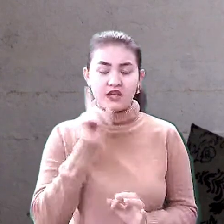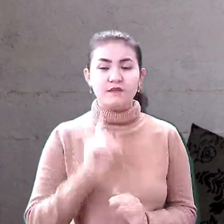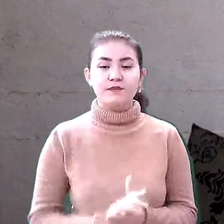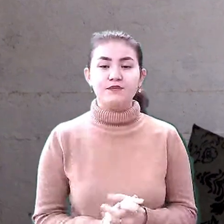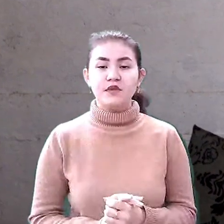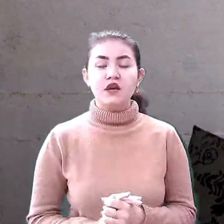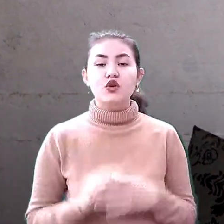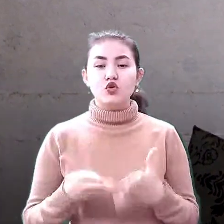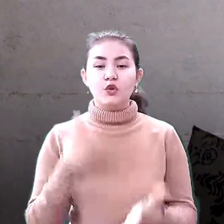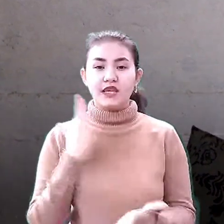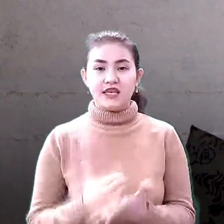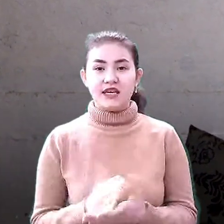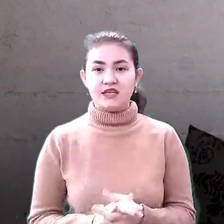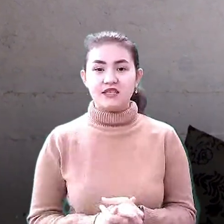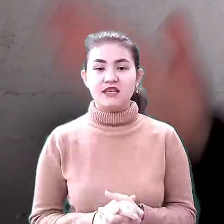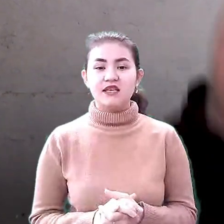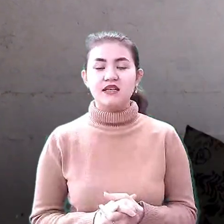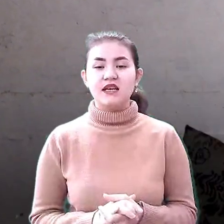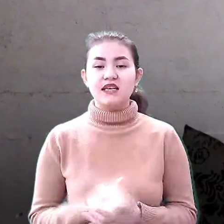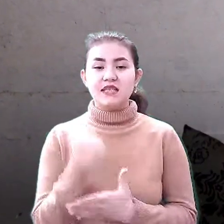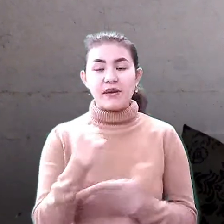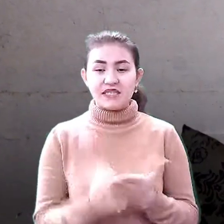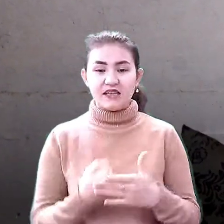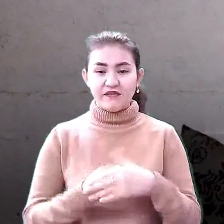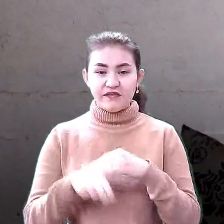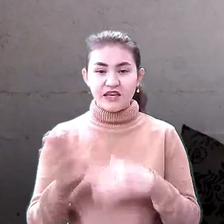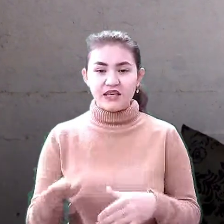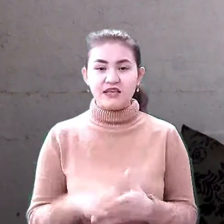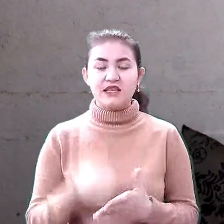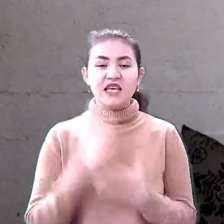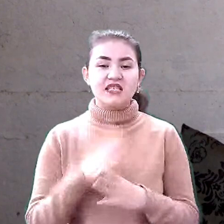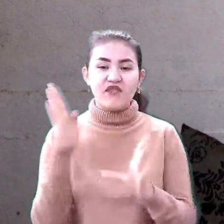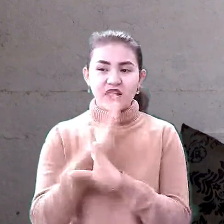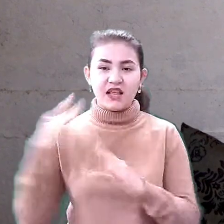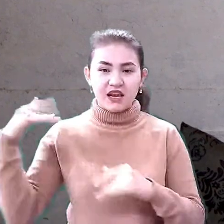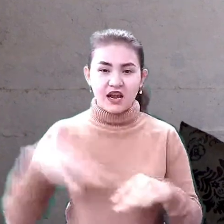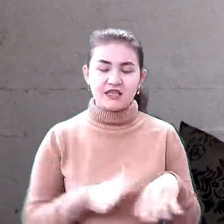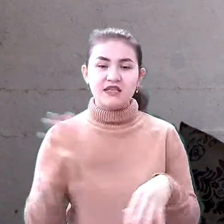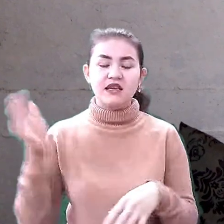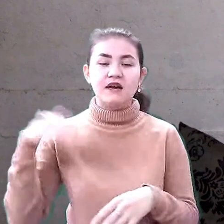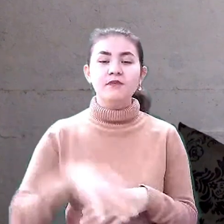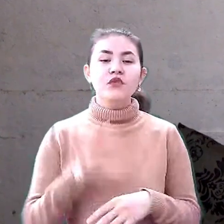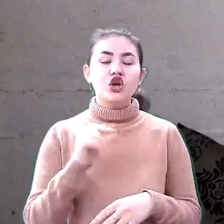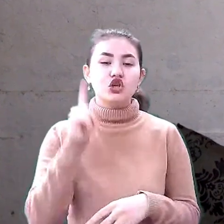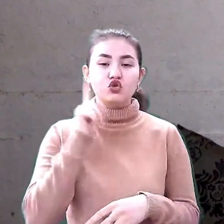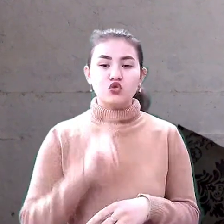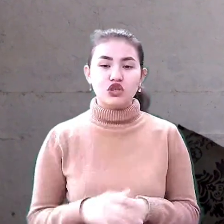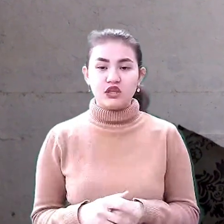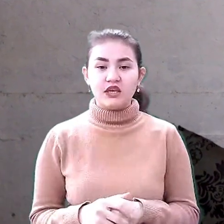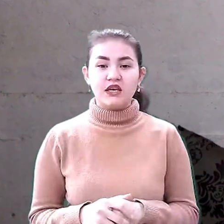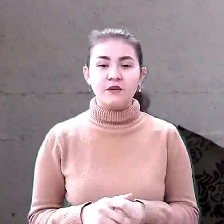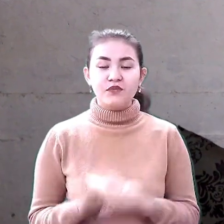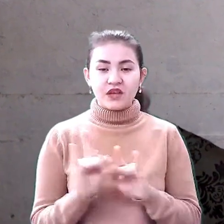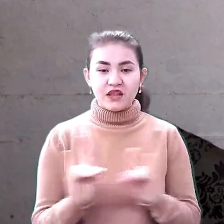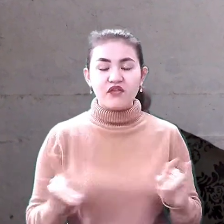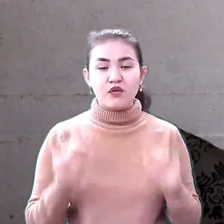запасний вихід, є вентиляція. Вони зробили такі дуже зручні лави. Тут можна